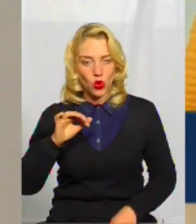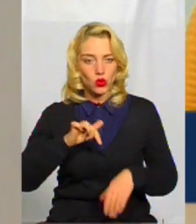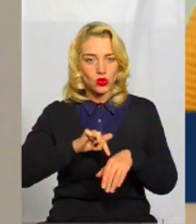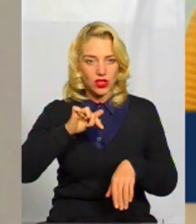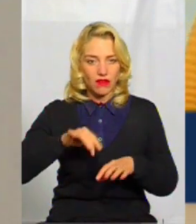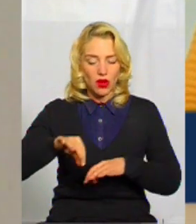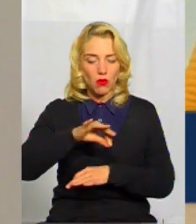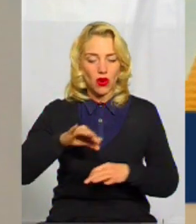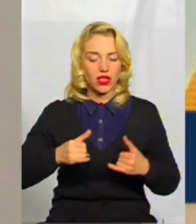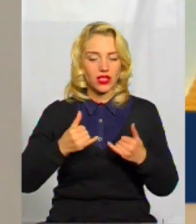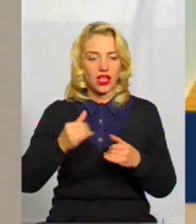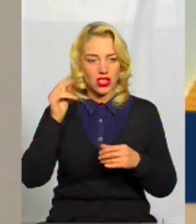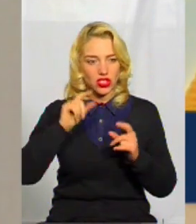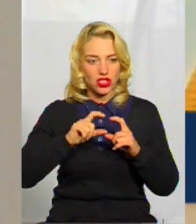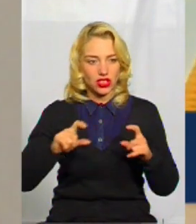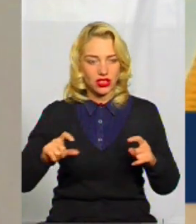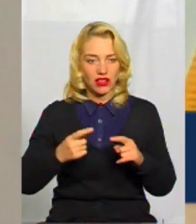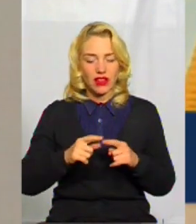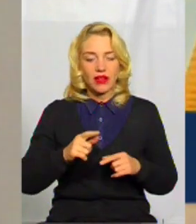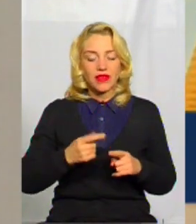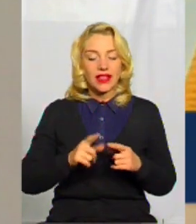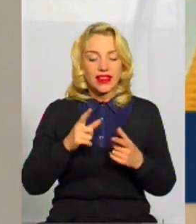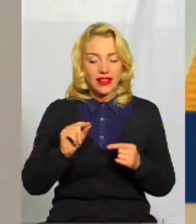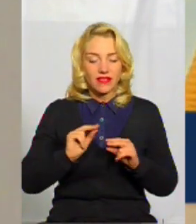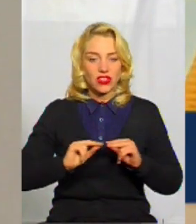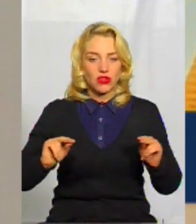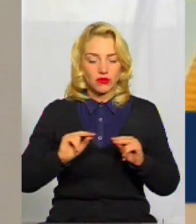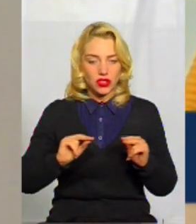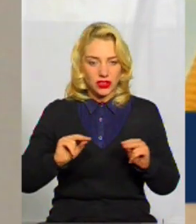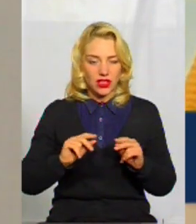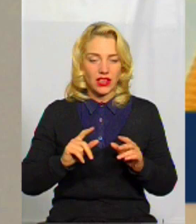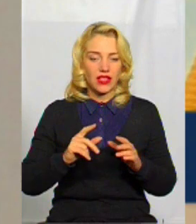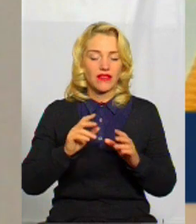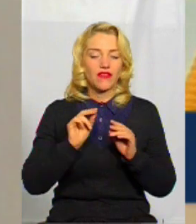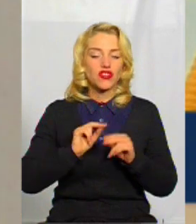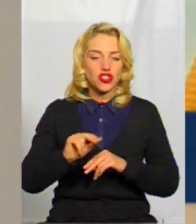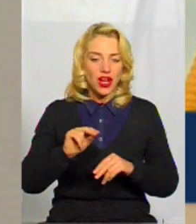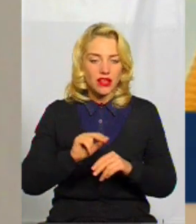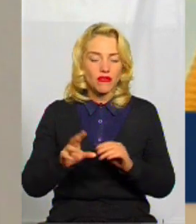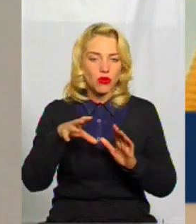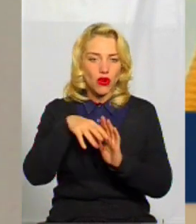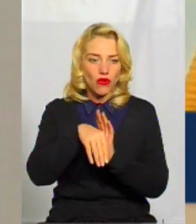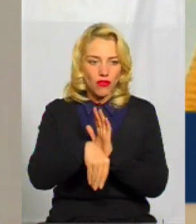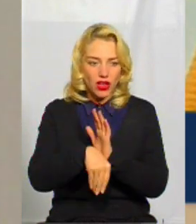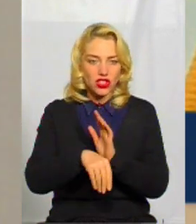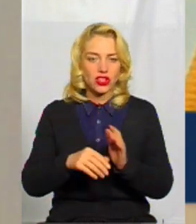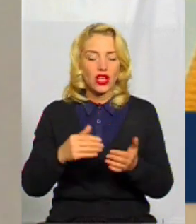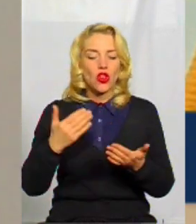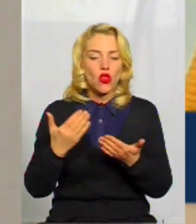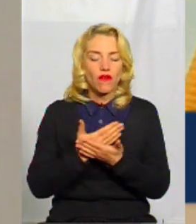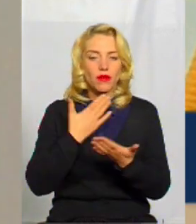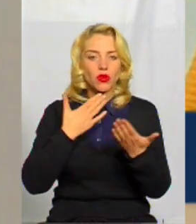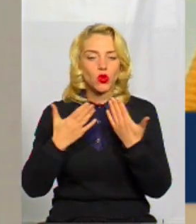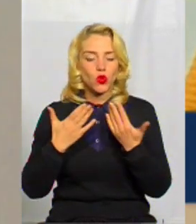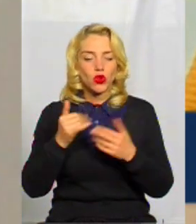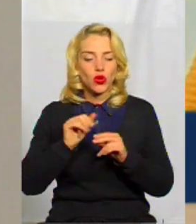В країні це вже п'ятий хакатон, де вчителів навчають впроваджувати нові підходи у викладанні стем-предметів у школах.